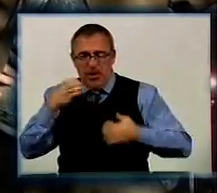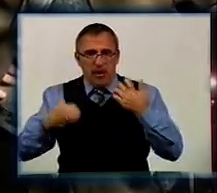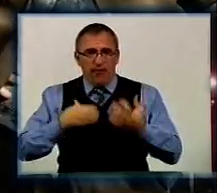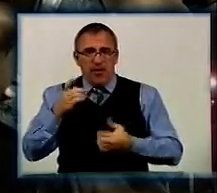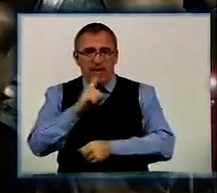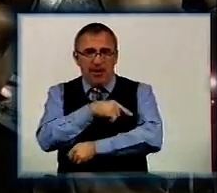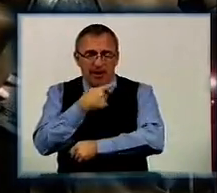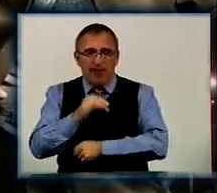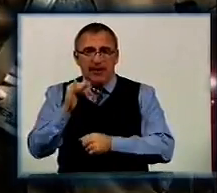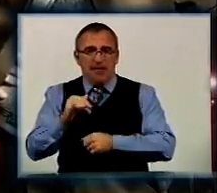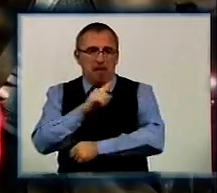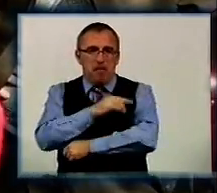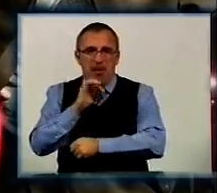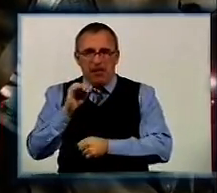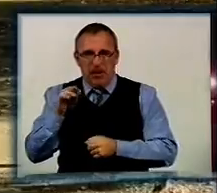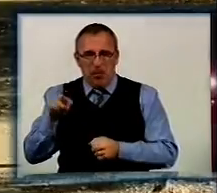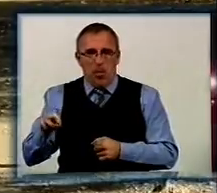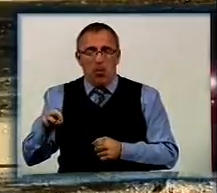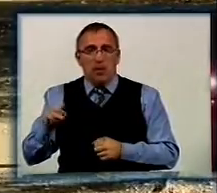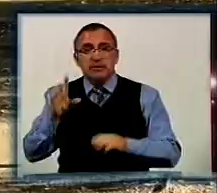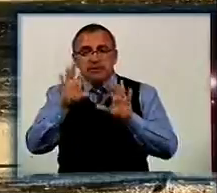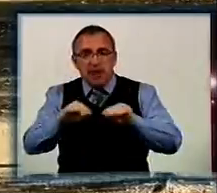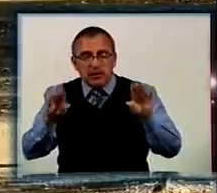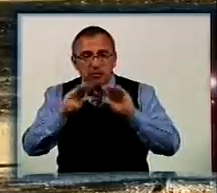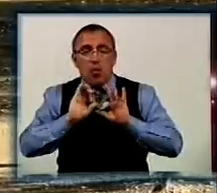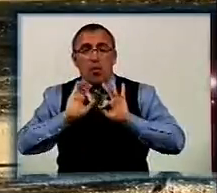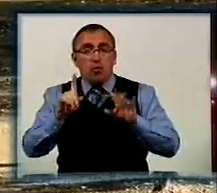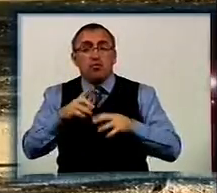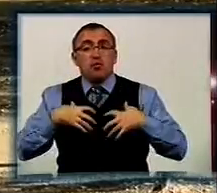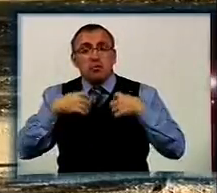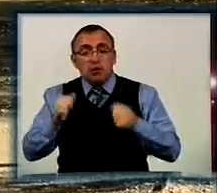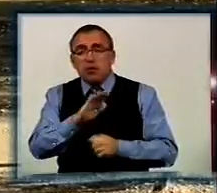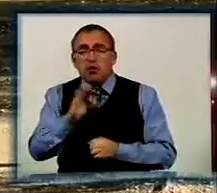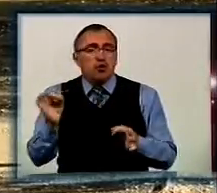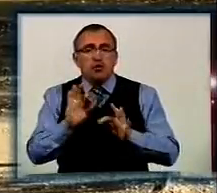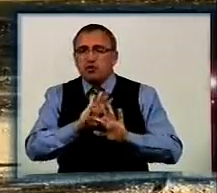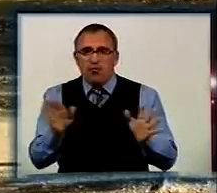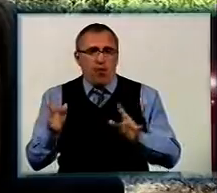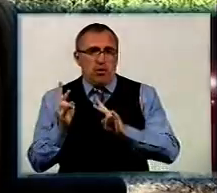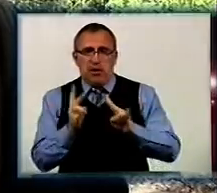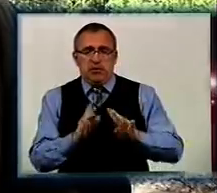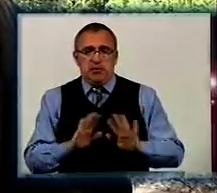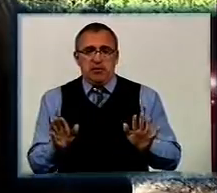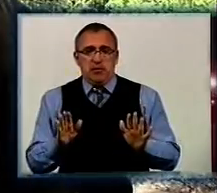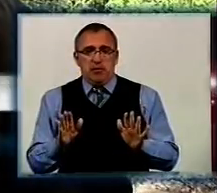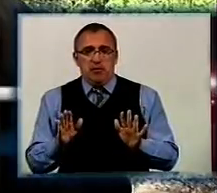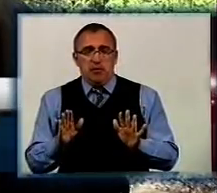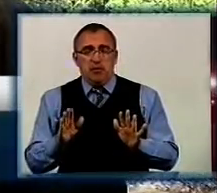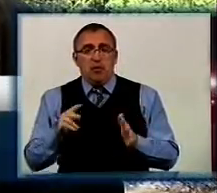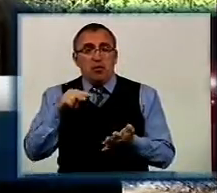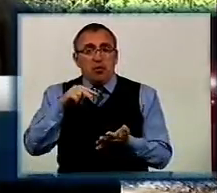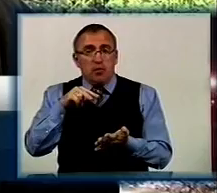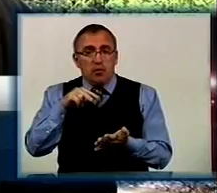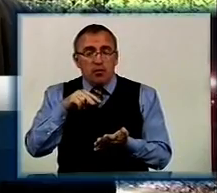лікарні разом із санепідеміологами заспокоювали і говорили, що здоров'ю дітей нічого не загрожує. Доказує, каже, стоїть